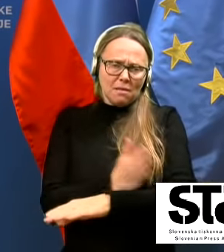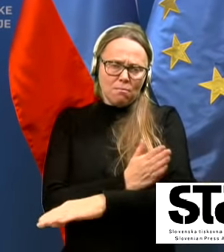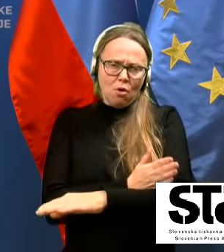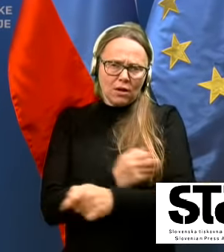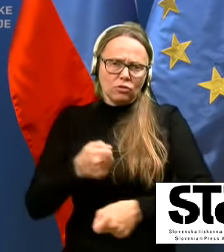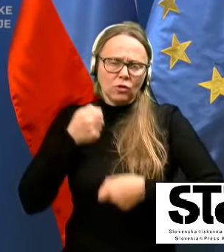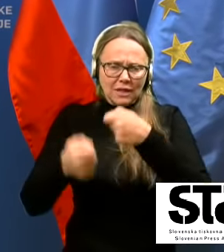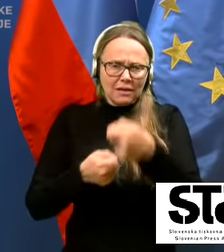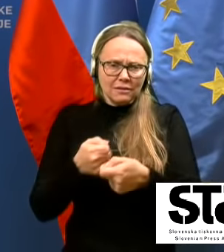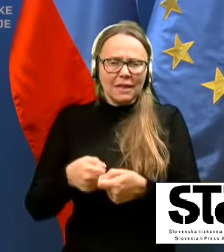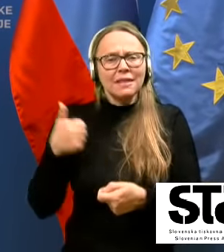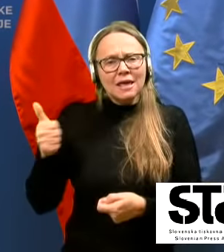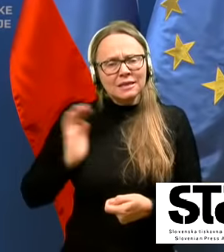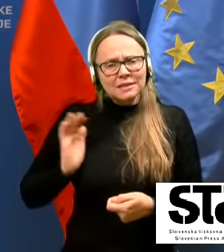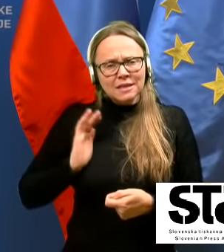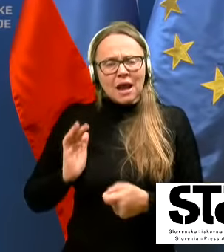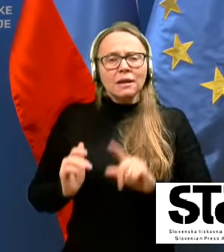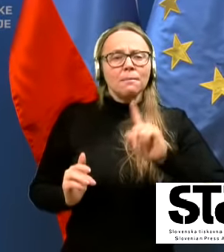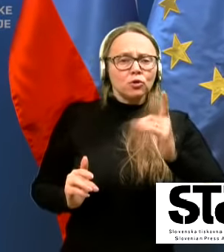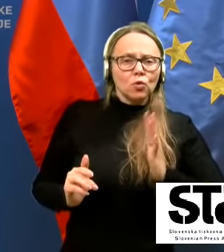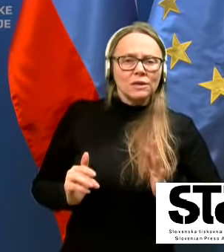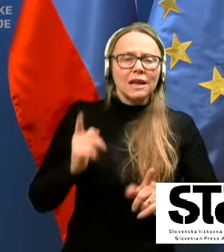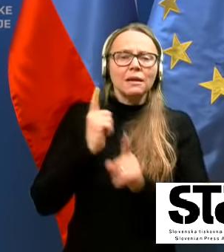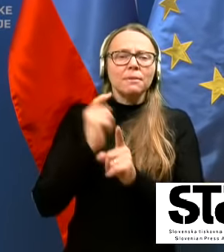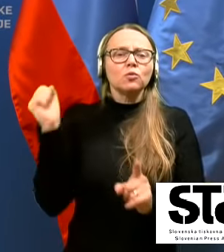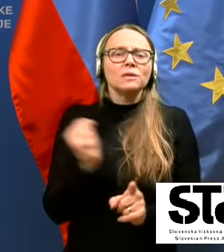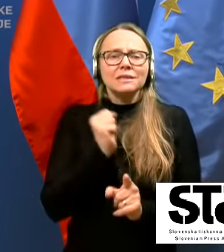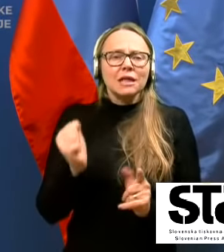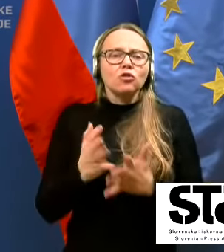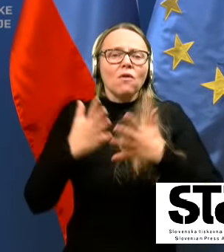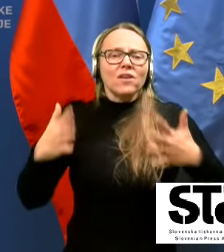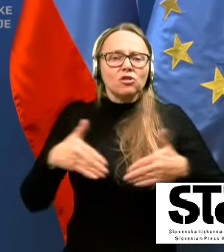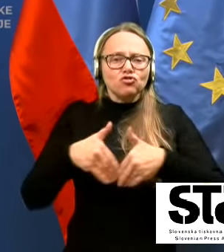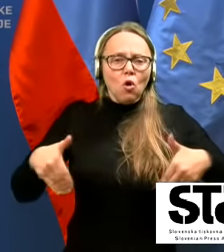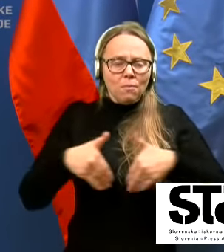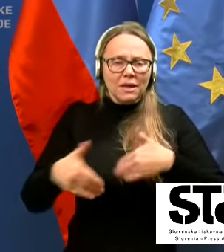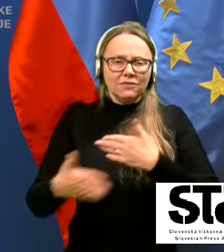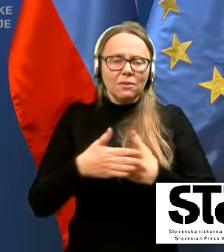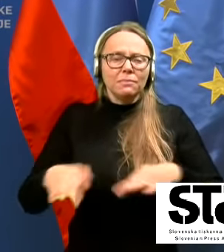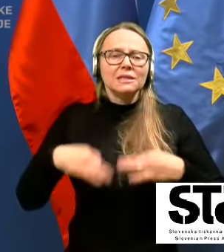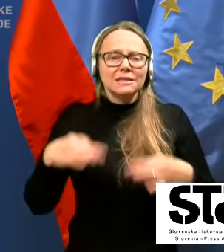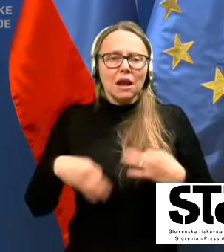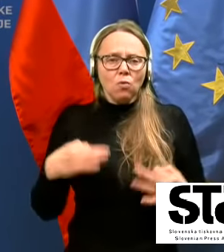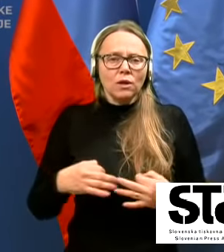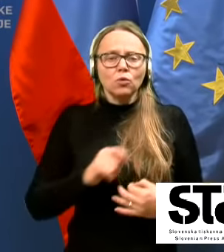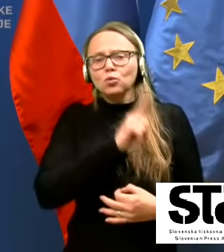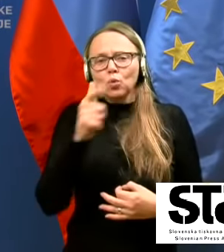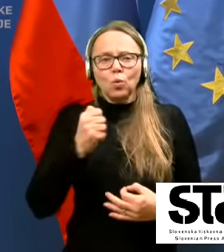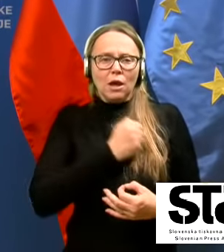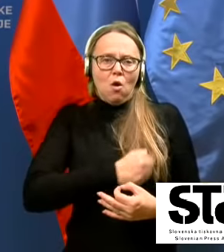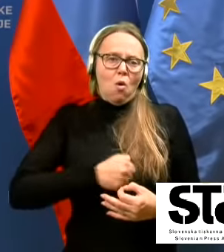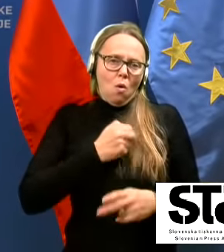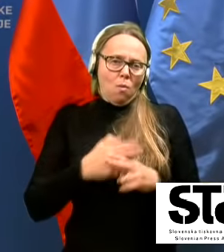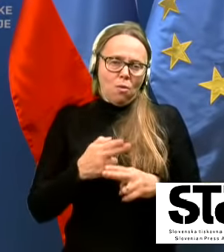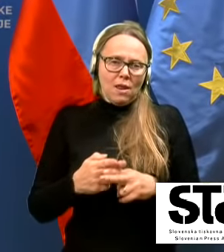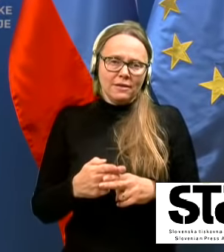drugi strani pa sveda tudi zato večje omejitve pri zdravljenju vseh ostalih obolenj.